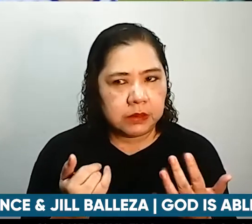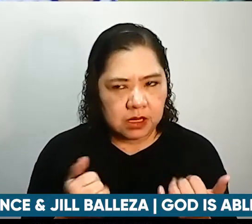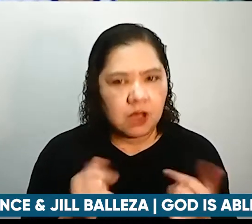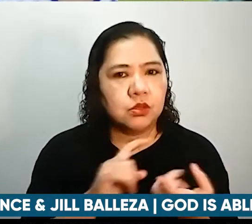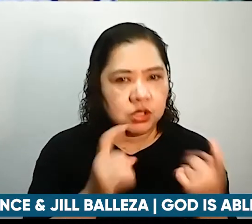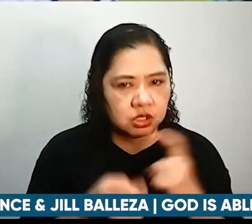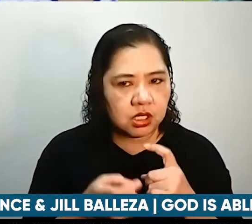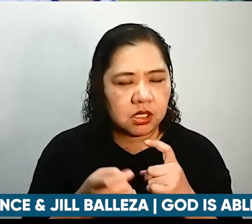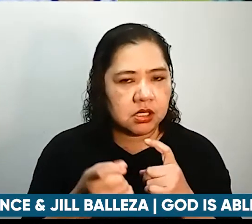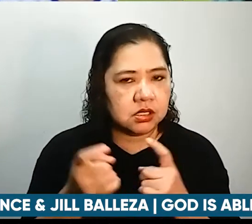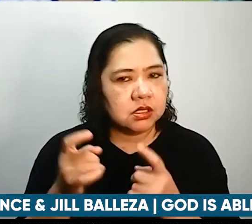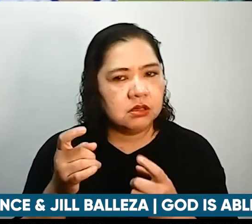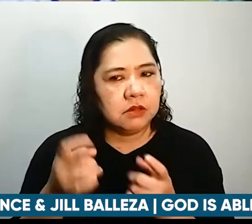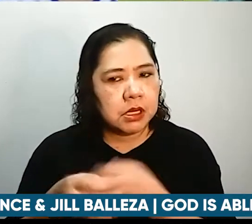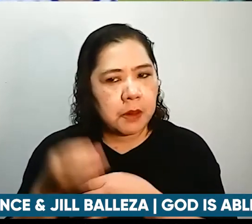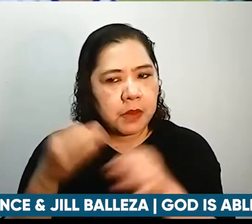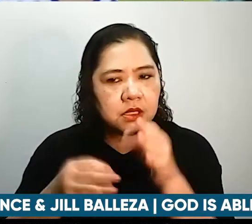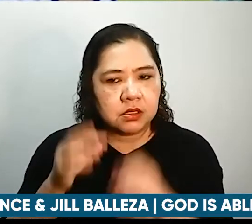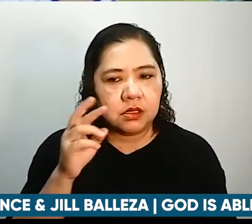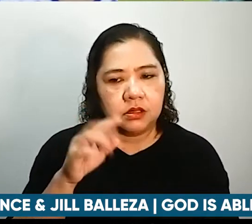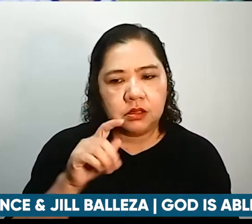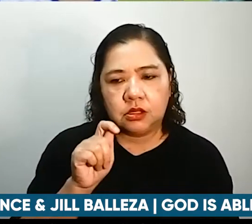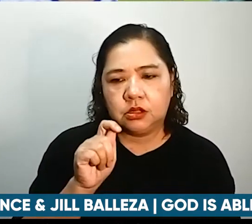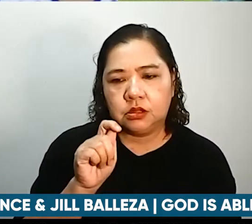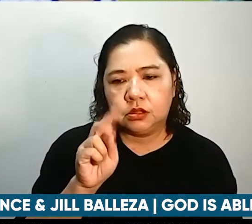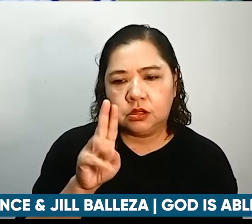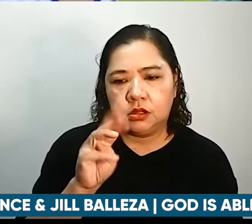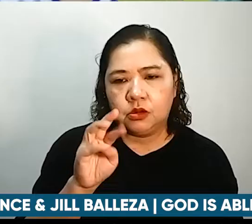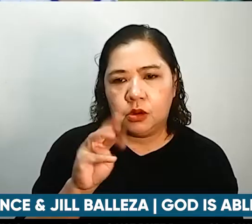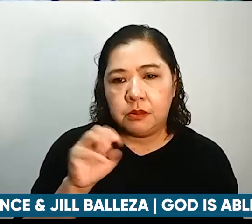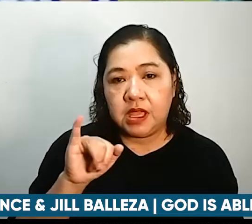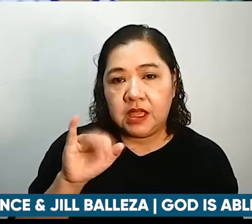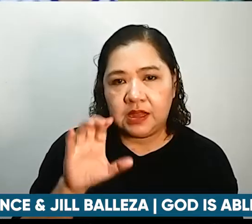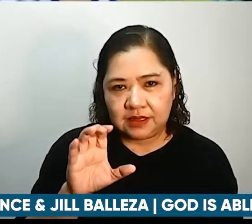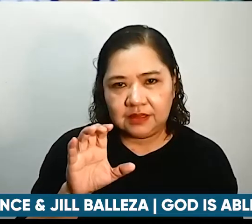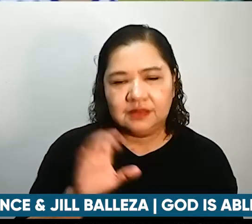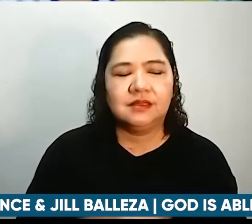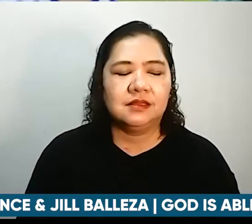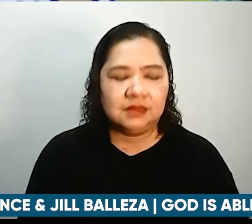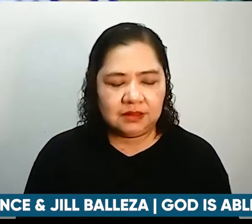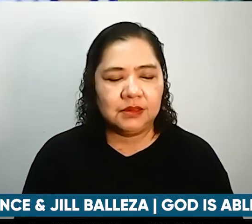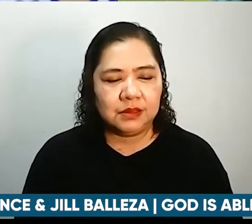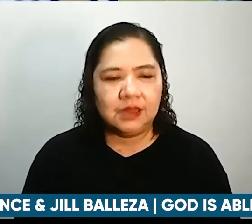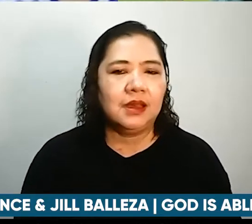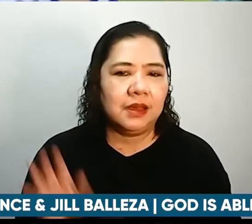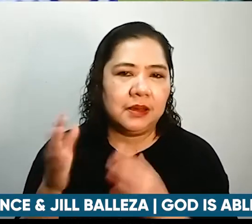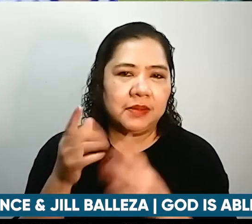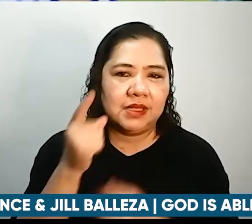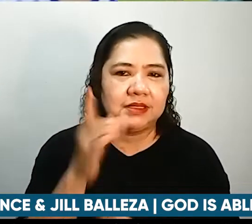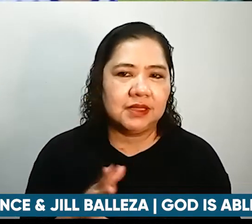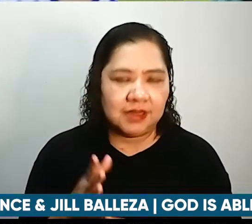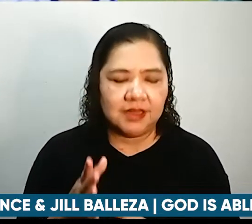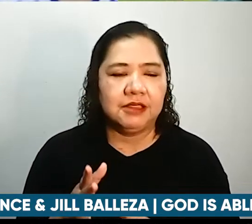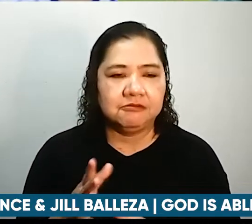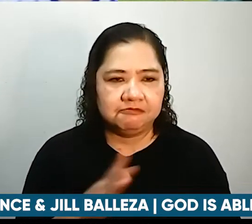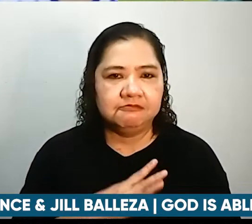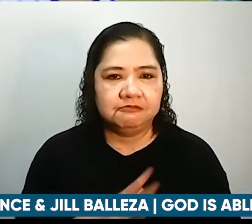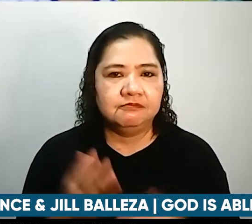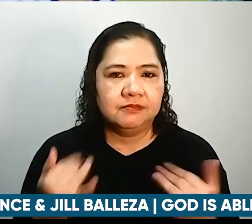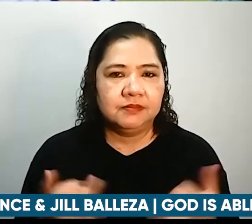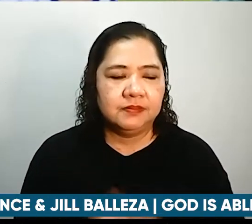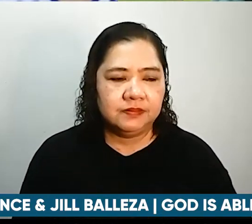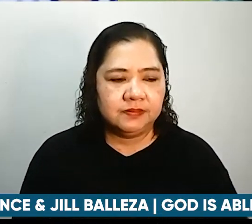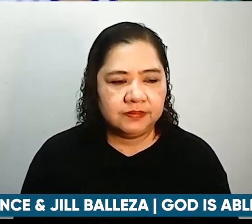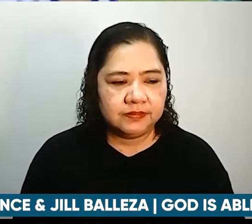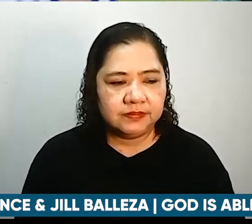naman nag-deteriorate yung aking, ano, not like before. So, praise God doon. And, yung food ko, usually,